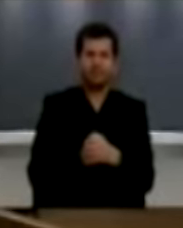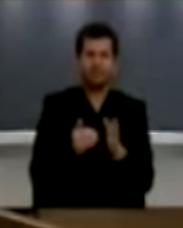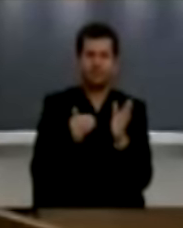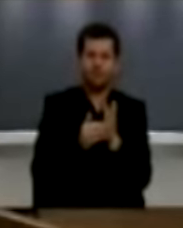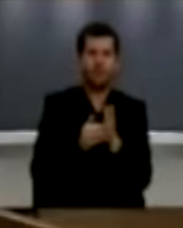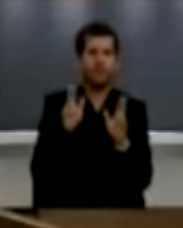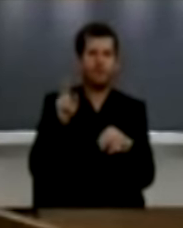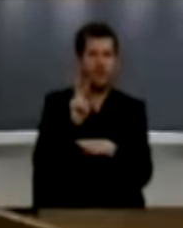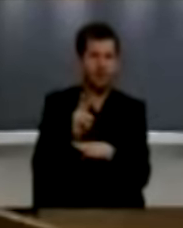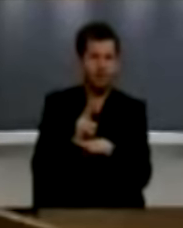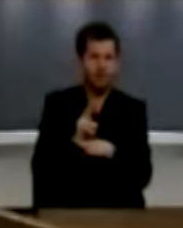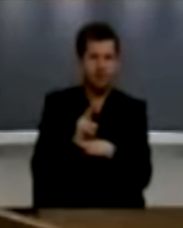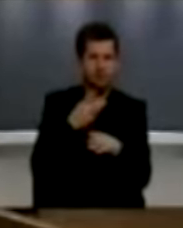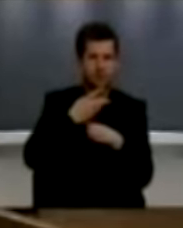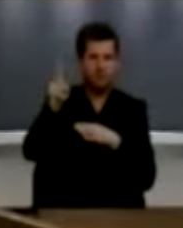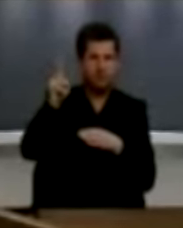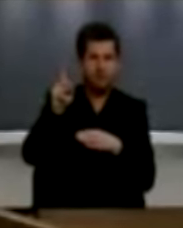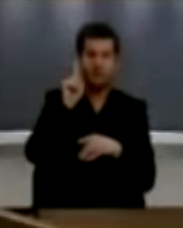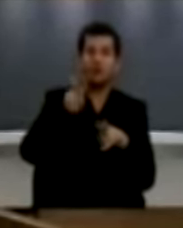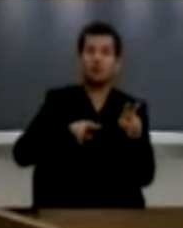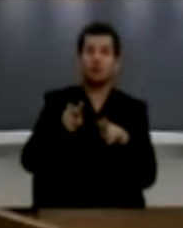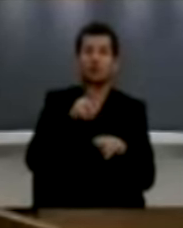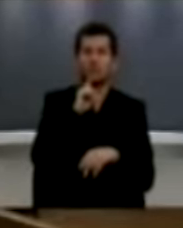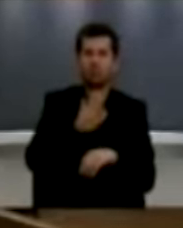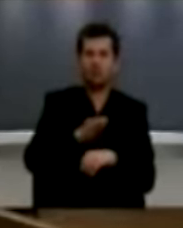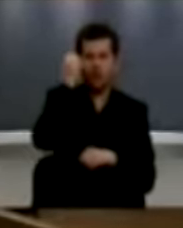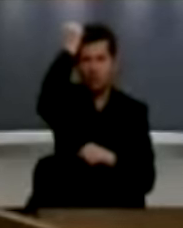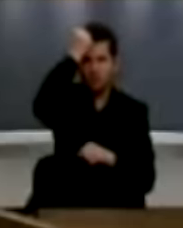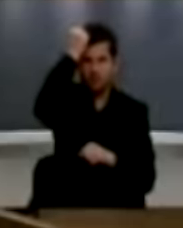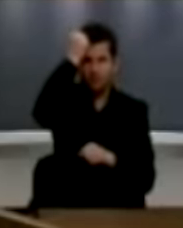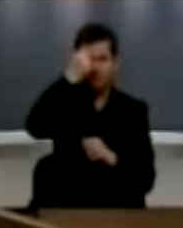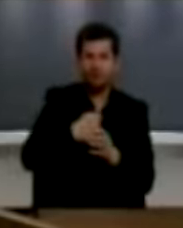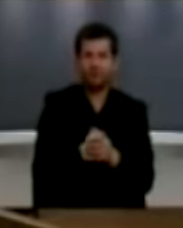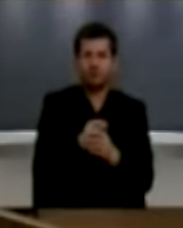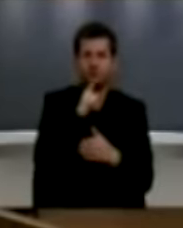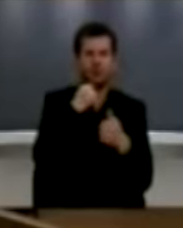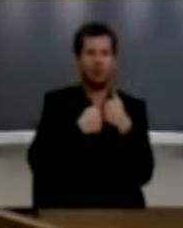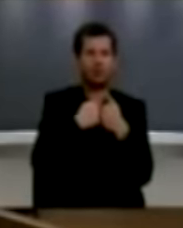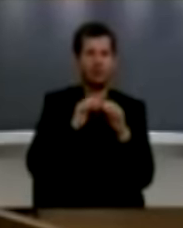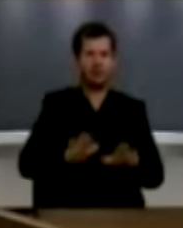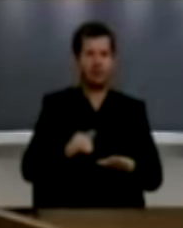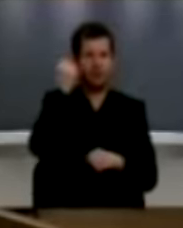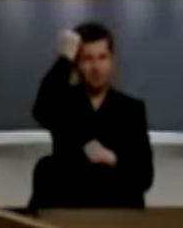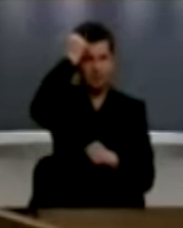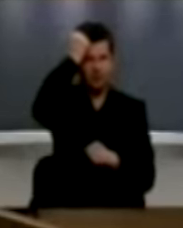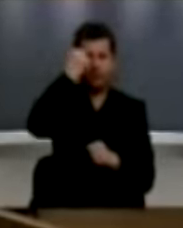me dhe dëshmitarë të jashtë Kosovës për gjukime duhet në banë në Kosovë sepse krimet ka ndodhë në Kosovë.